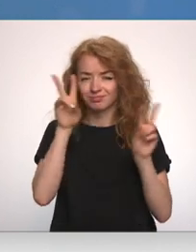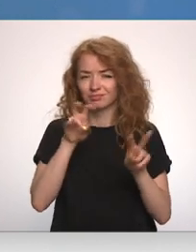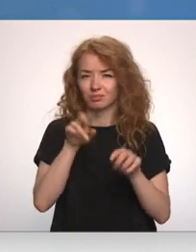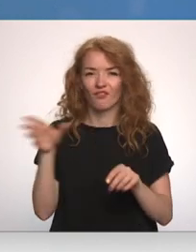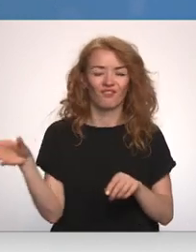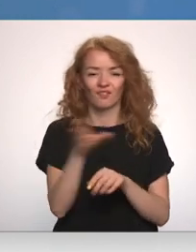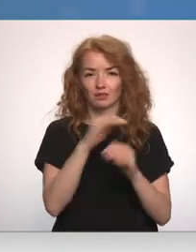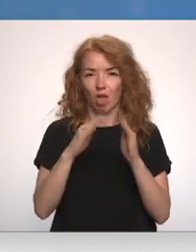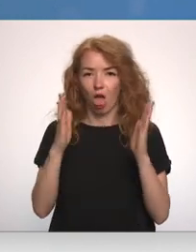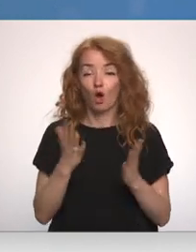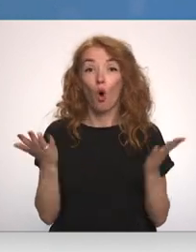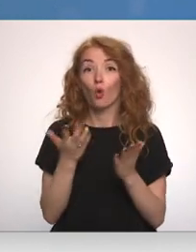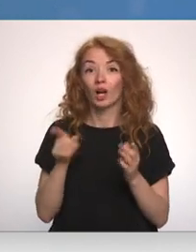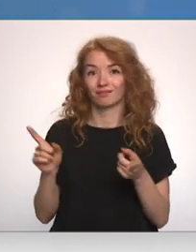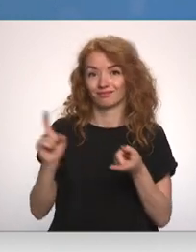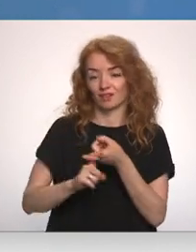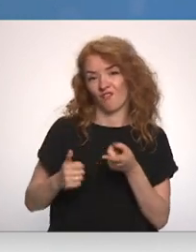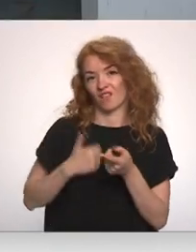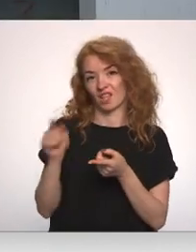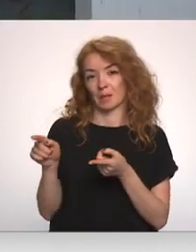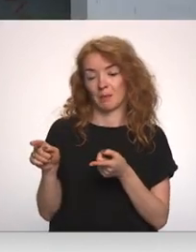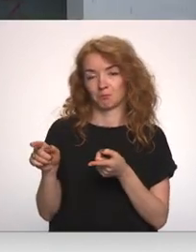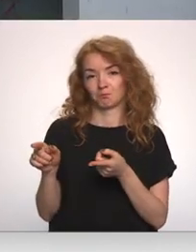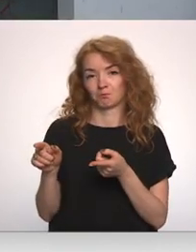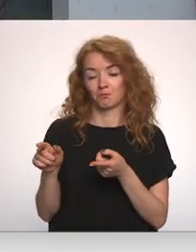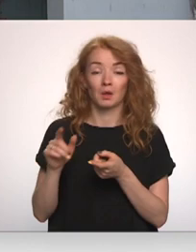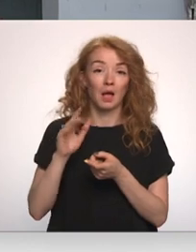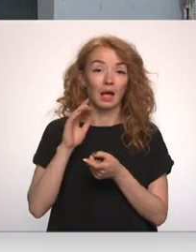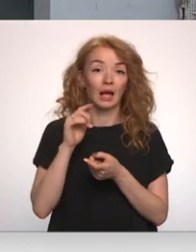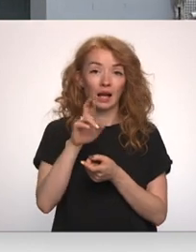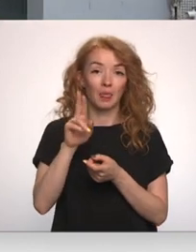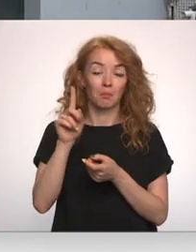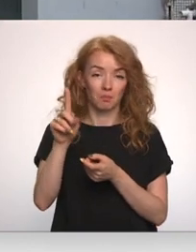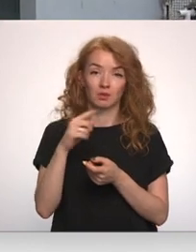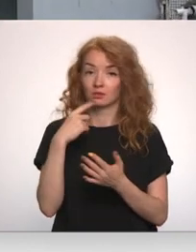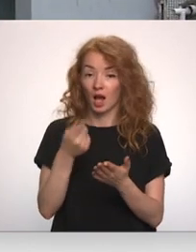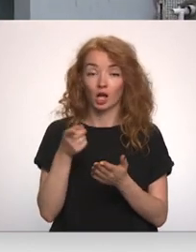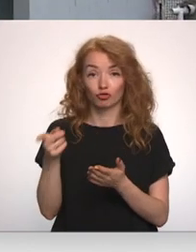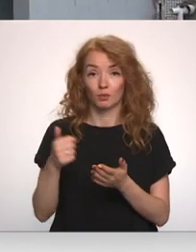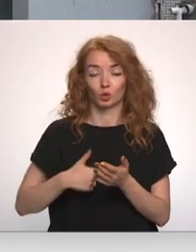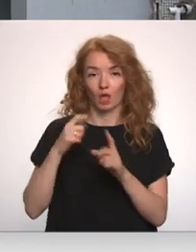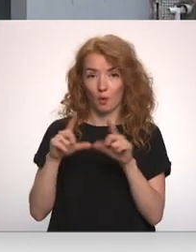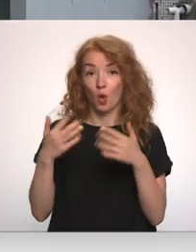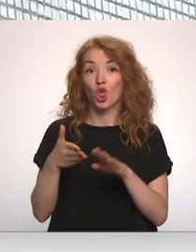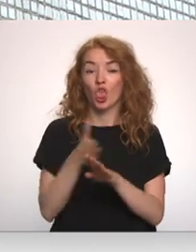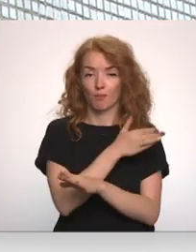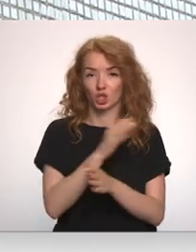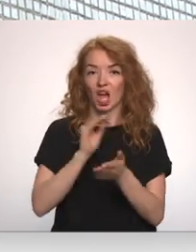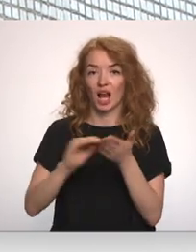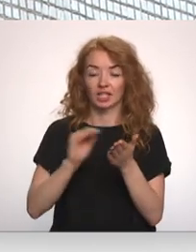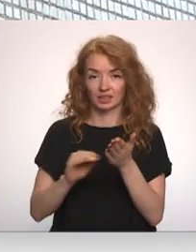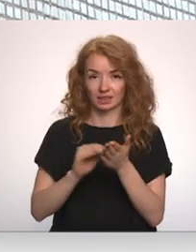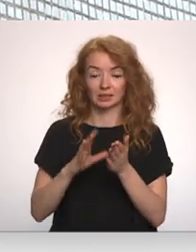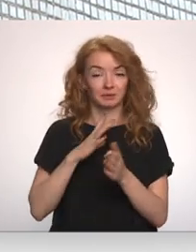ēkās, kur apkalpo lifts šis uzņēmums. Rīgas namu pārvaldnieks arī norāda, ka šim uzņēmumam jau iepriekš rakstiski